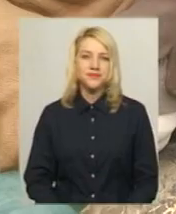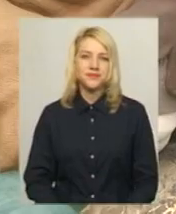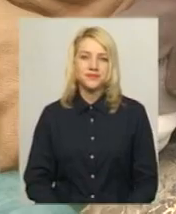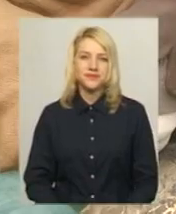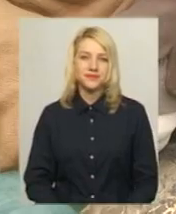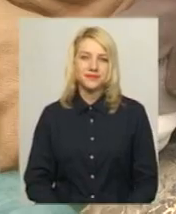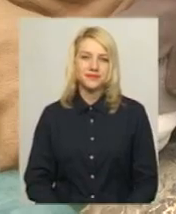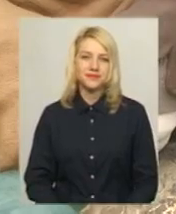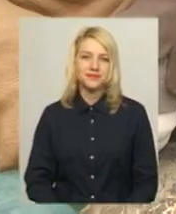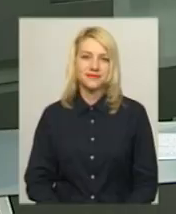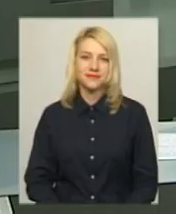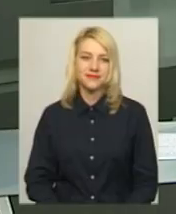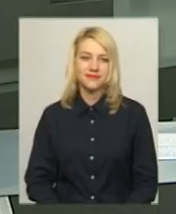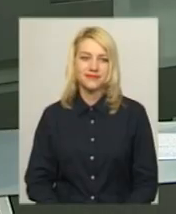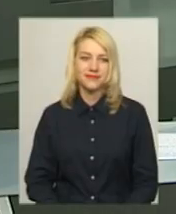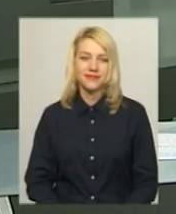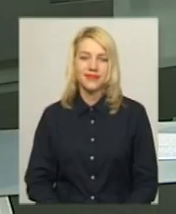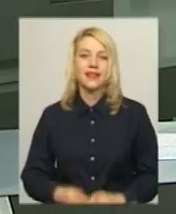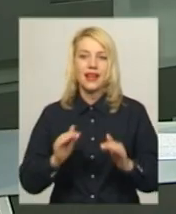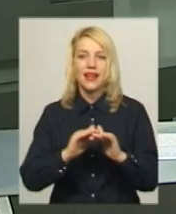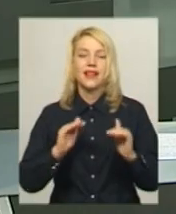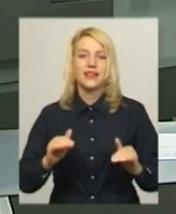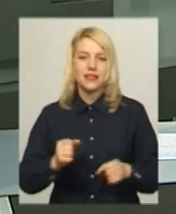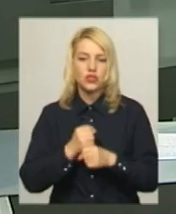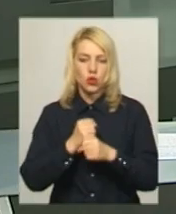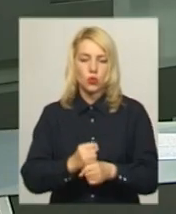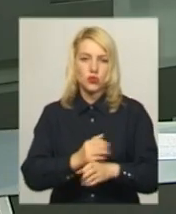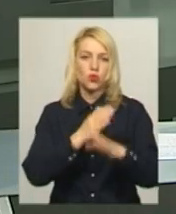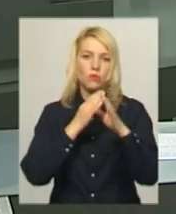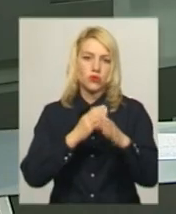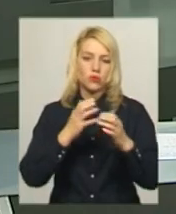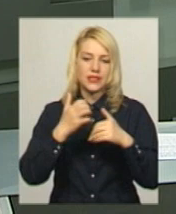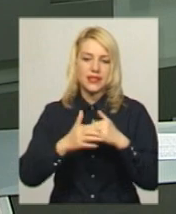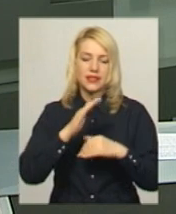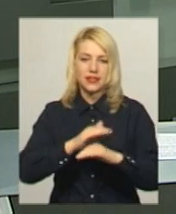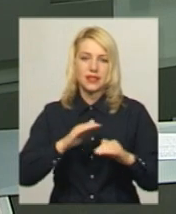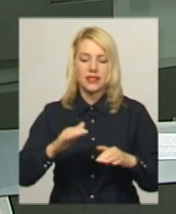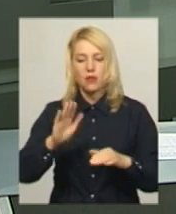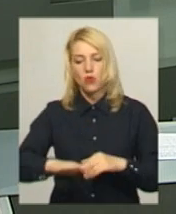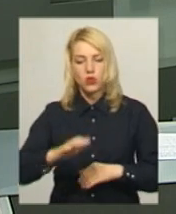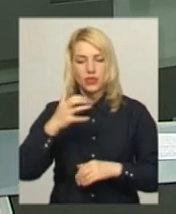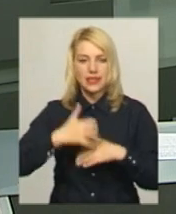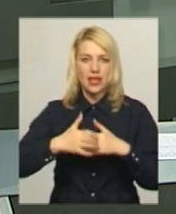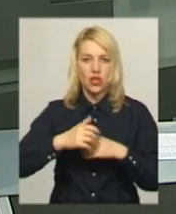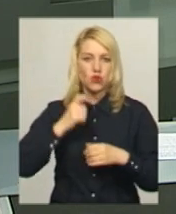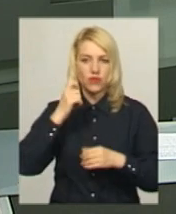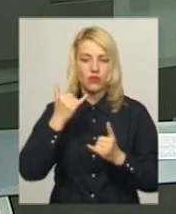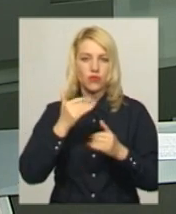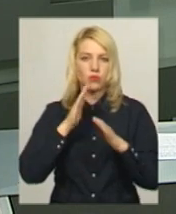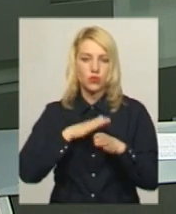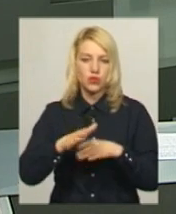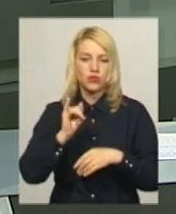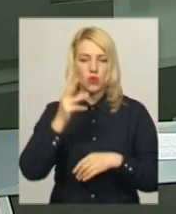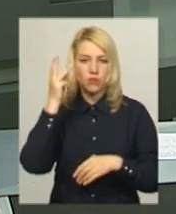Новини Поділяцентр. Дитячий кубок з урокопашного бою серед дітей молодшого та середнього віку відбудеться сьогодні у